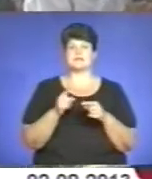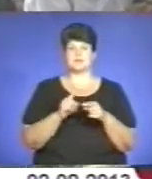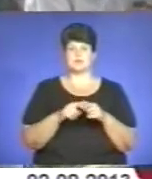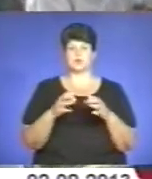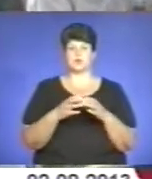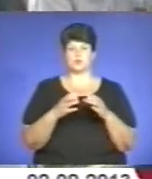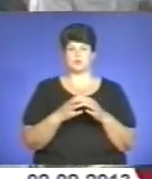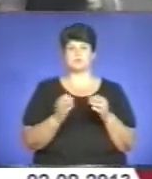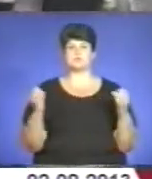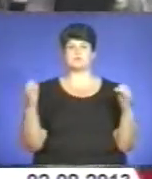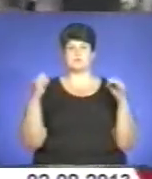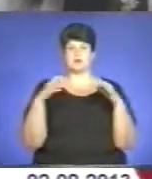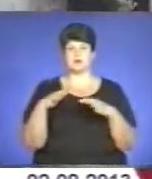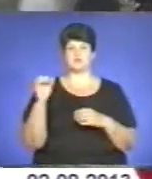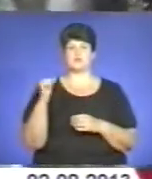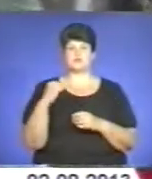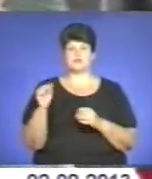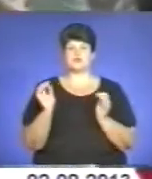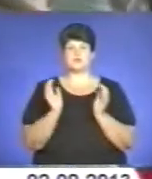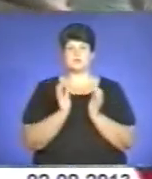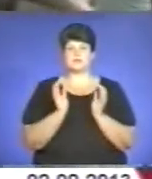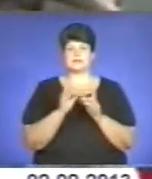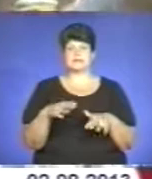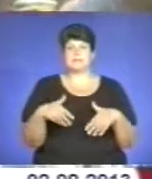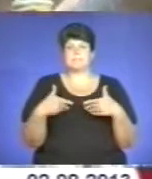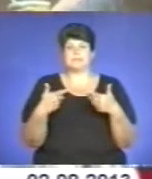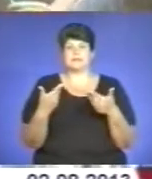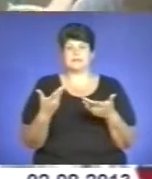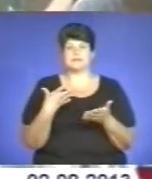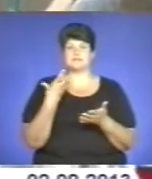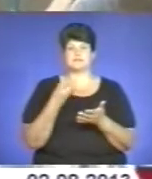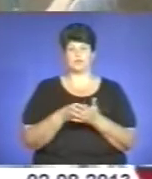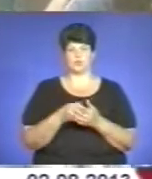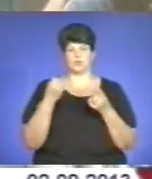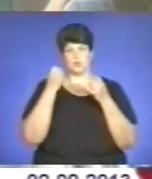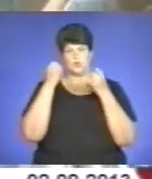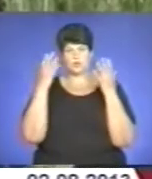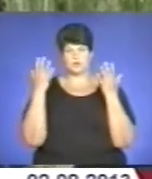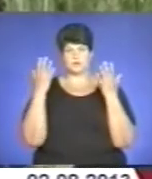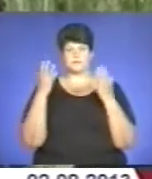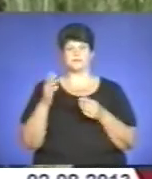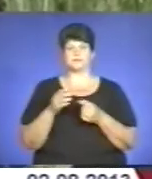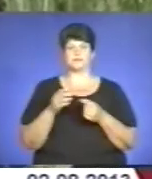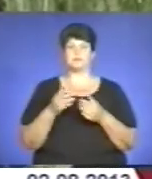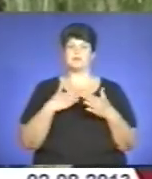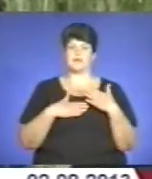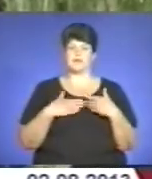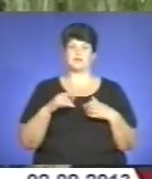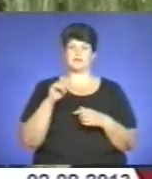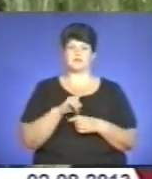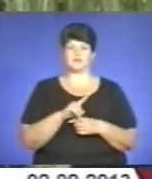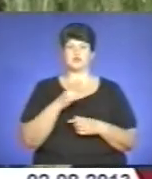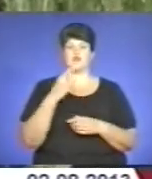збираються у серпні, щоб зберегти і передати нащадкам свою самобутню культуру. Приємно те, що фестиваль став